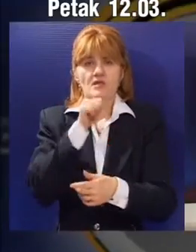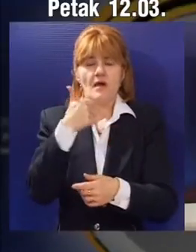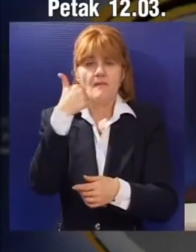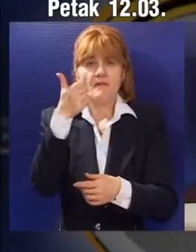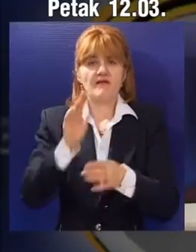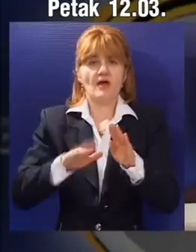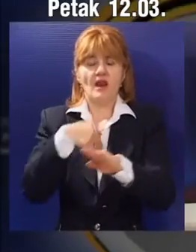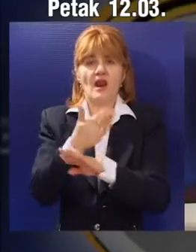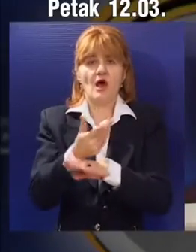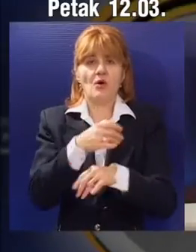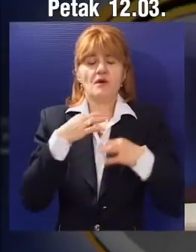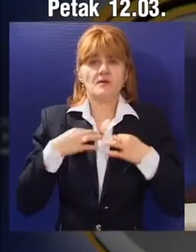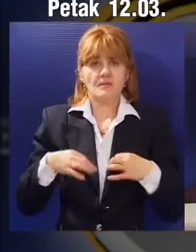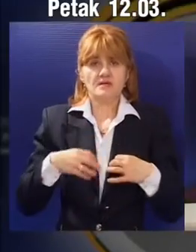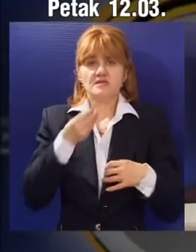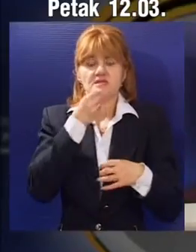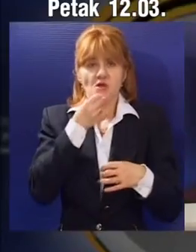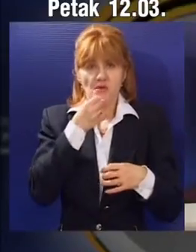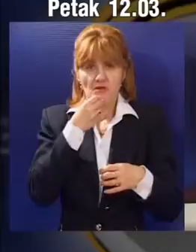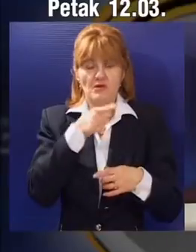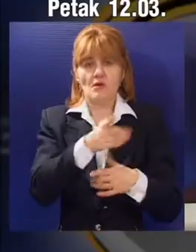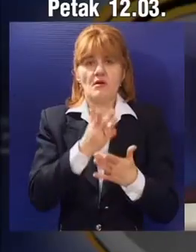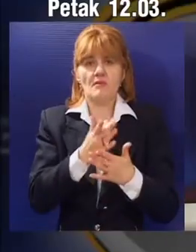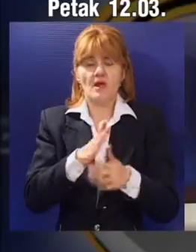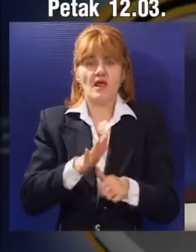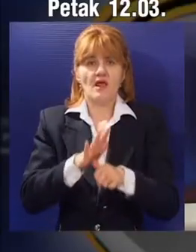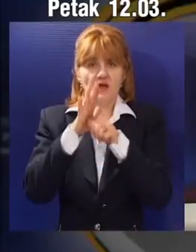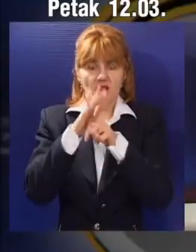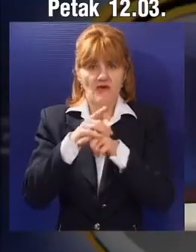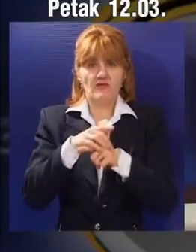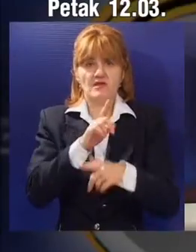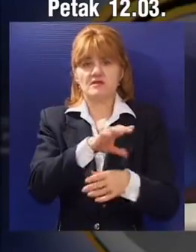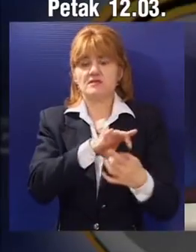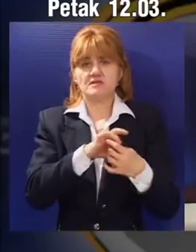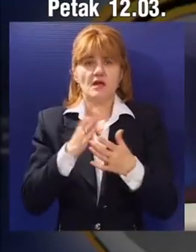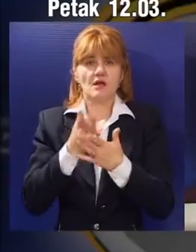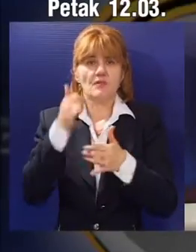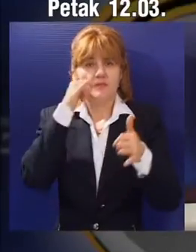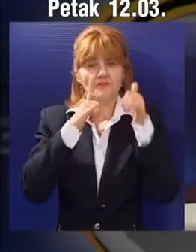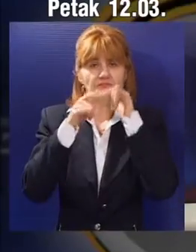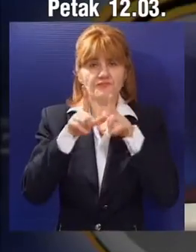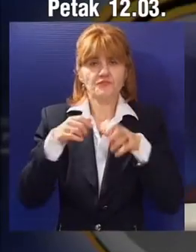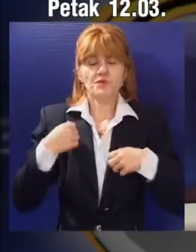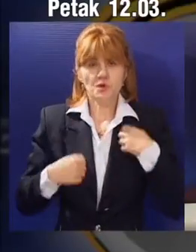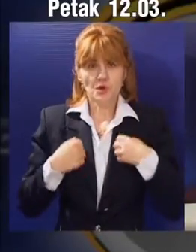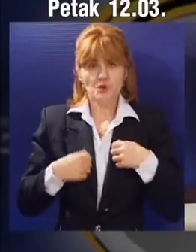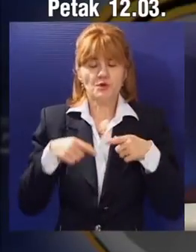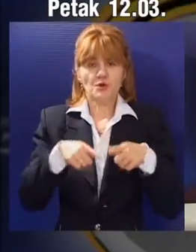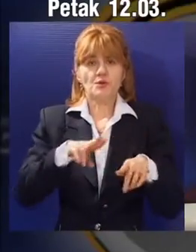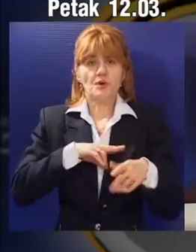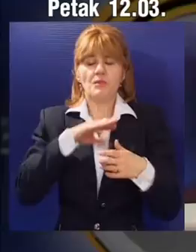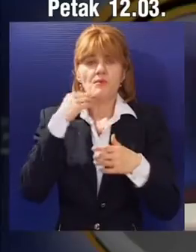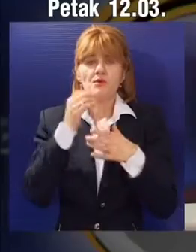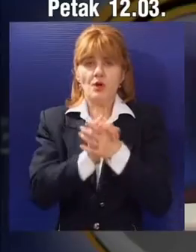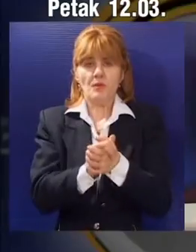režima Slobodana Miloševića 2000. godine i dolaska na vlast DOSA. Često je posjećivao Suboticu, u ovom gradu je imao